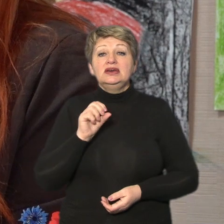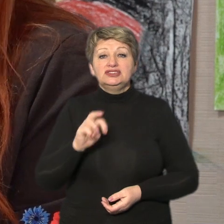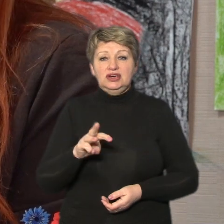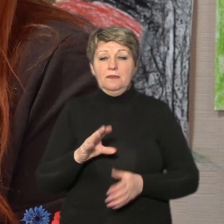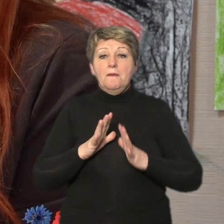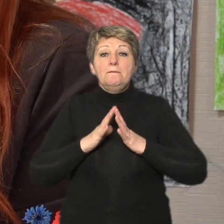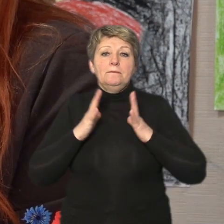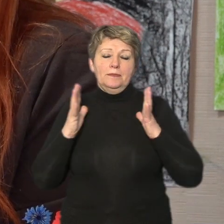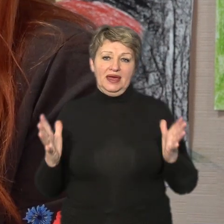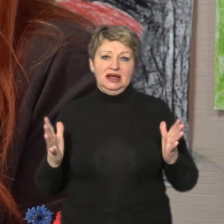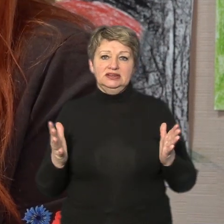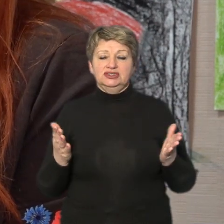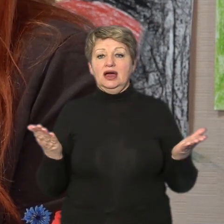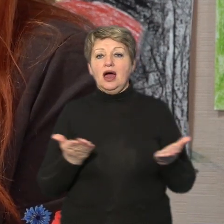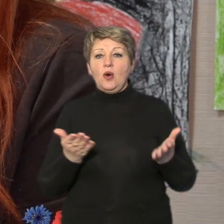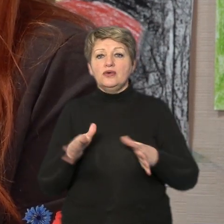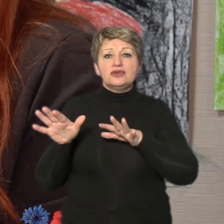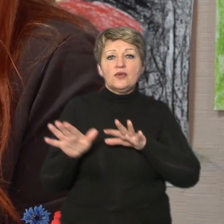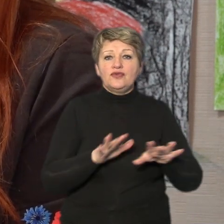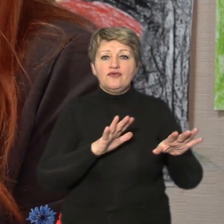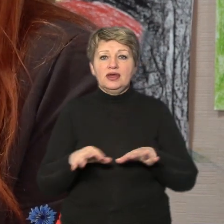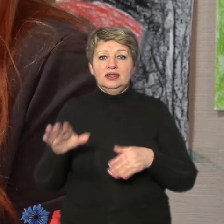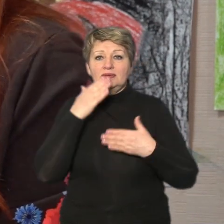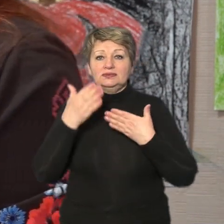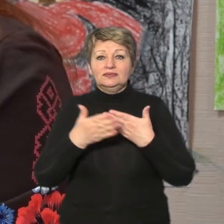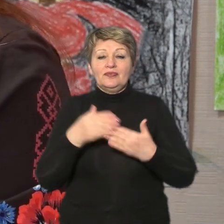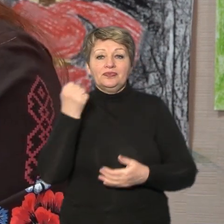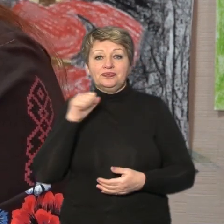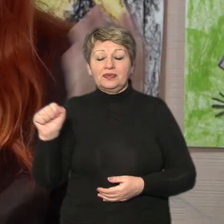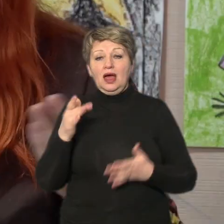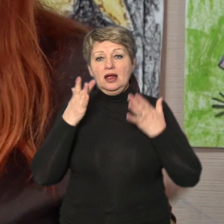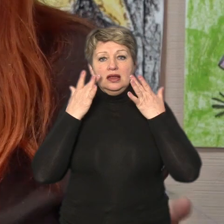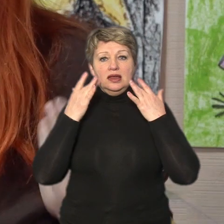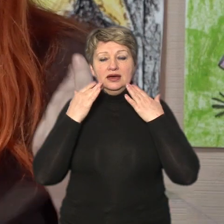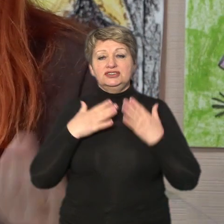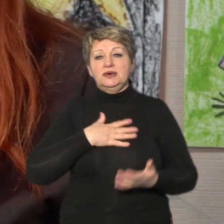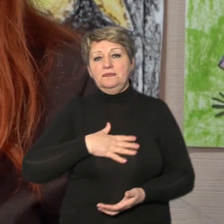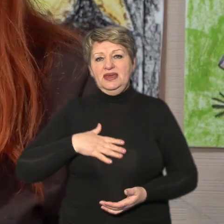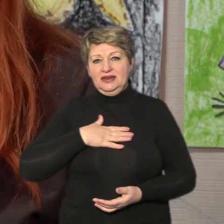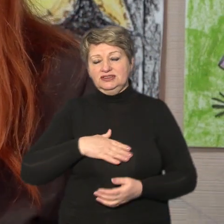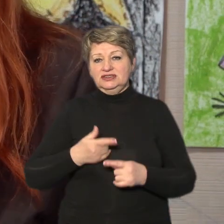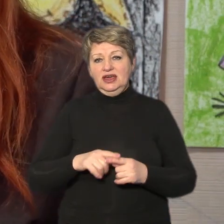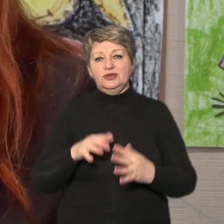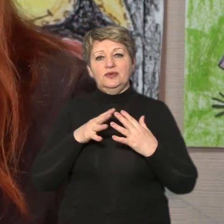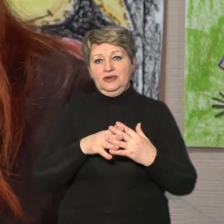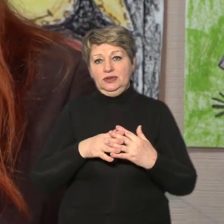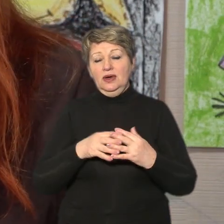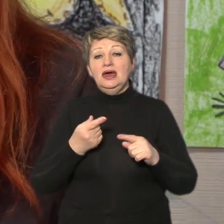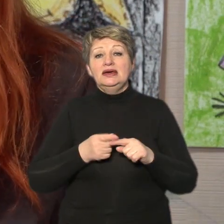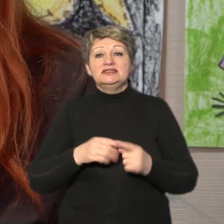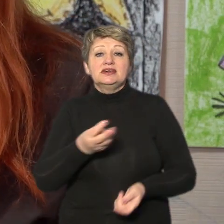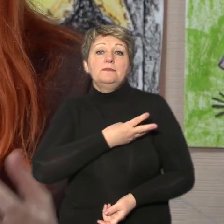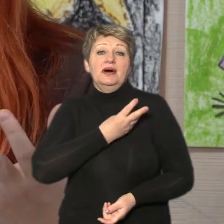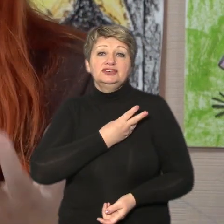цього двіжа для перемоги тим легше пережити цю війну це бажання всередині